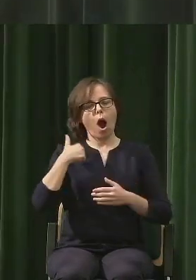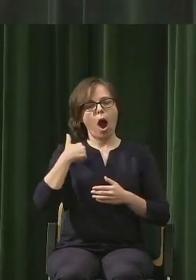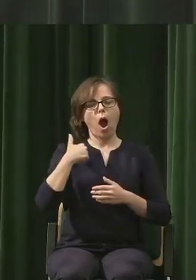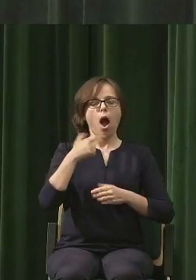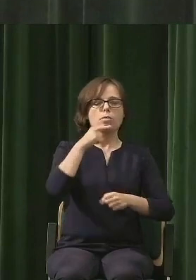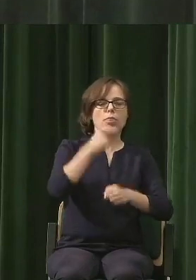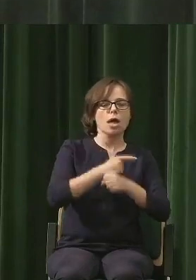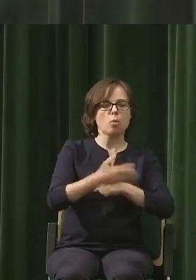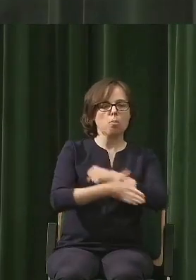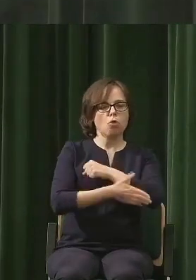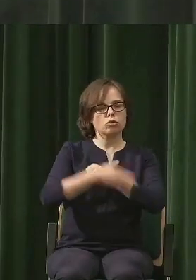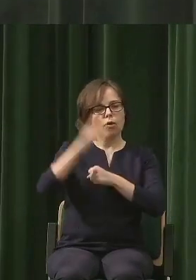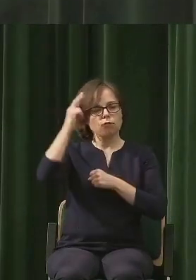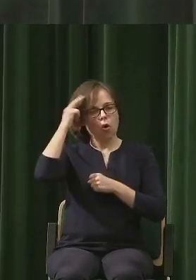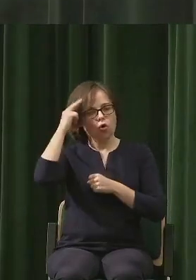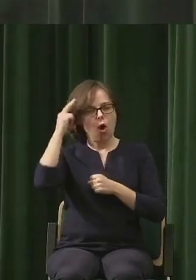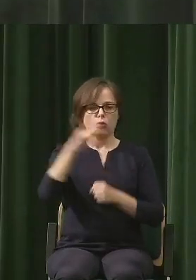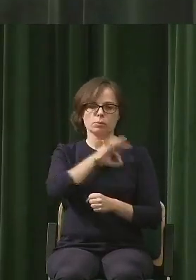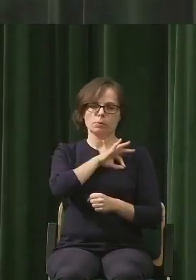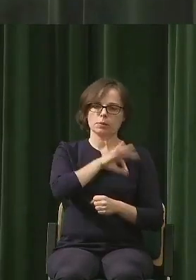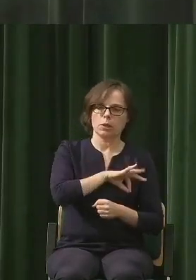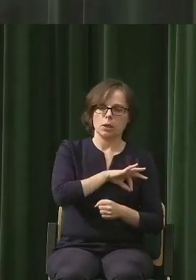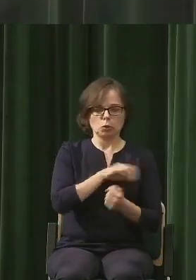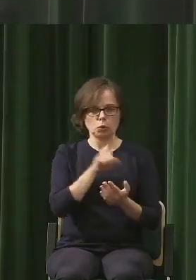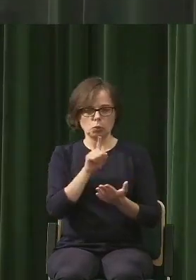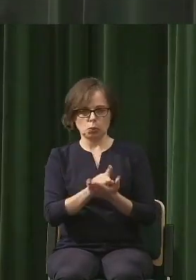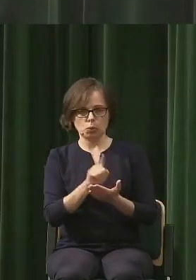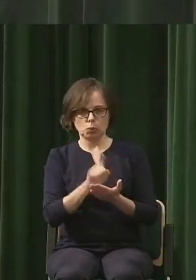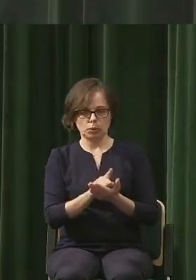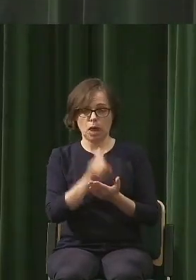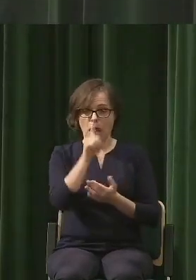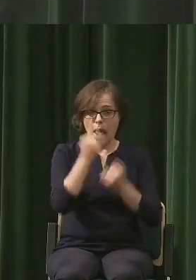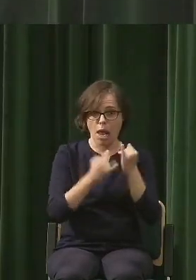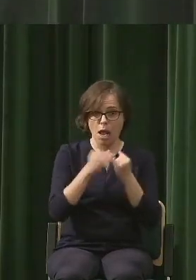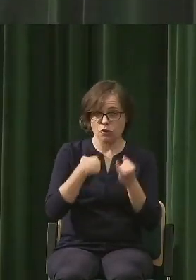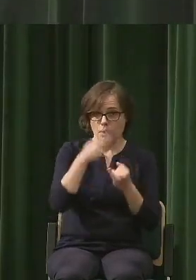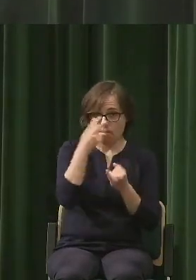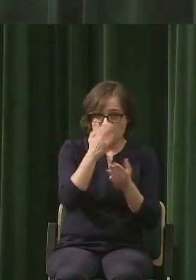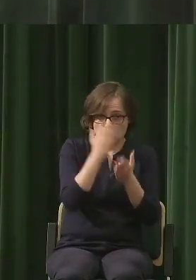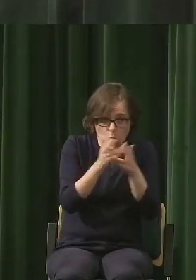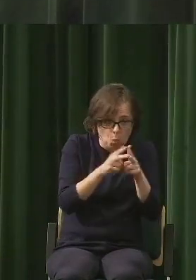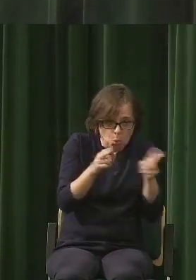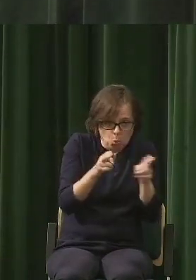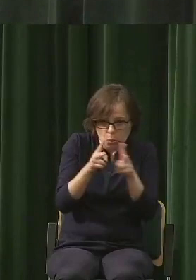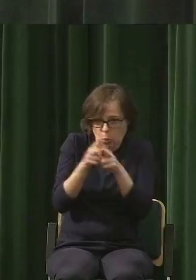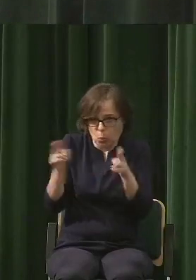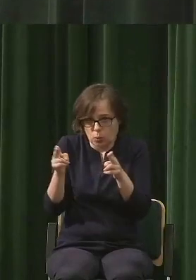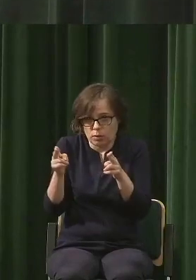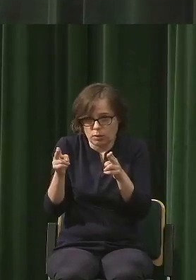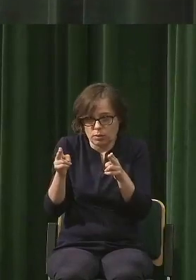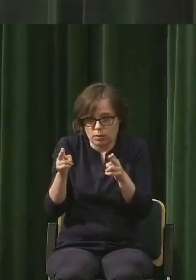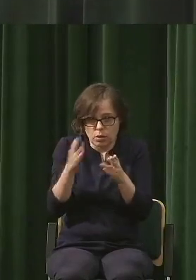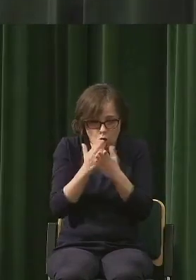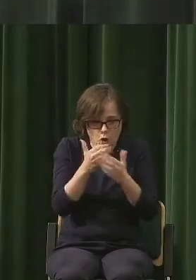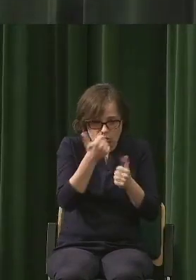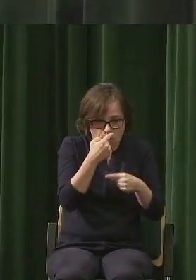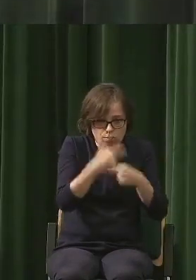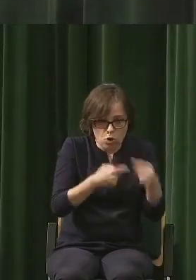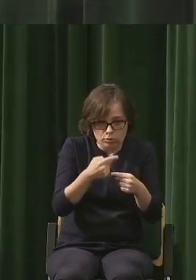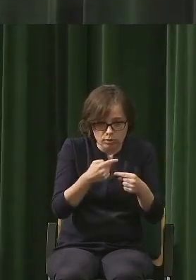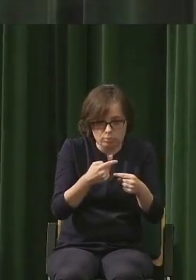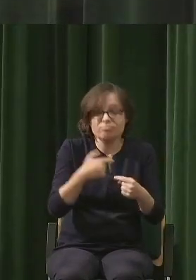zysk, sukces, ale traktowany osobno i w krótkich procesach w sumie stworzyło jeden wielki